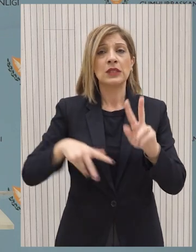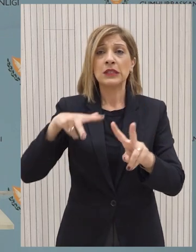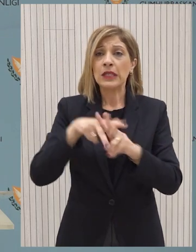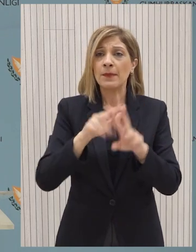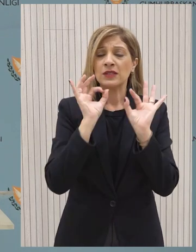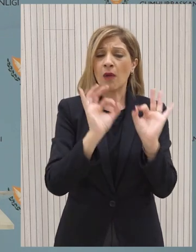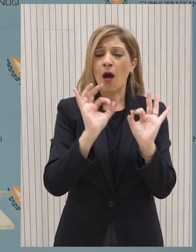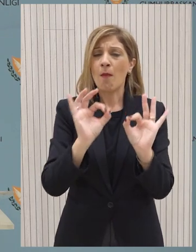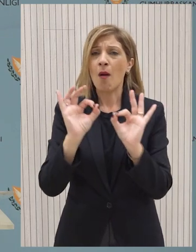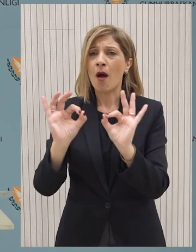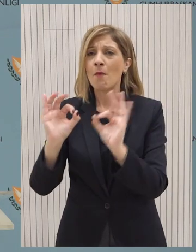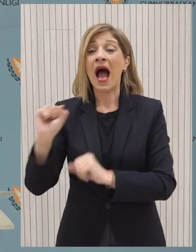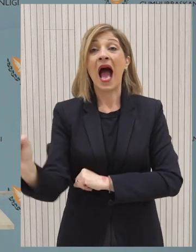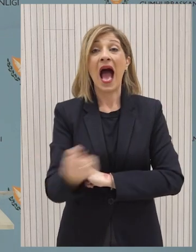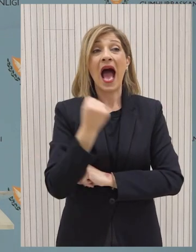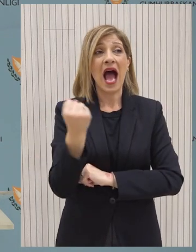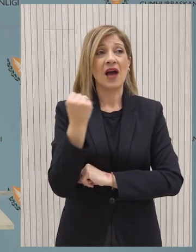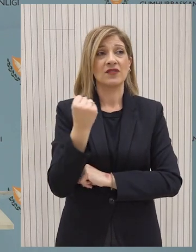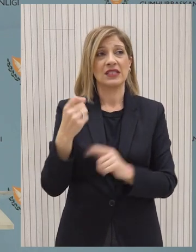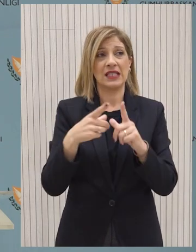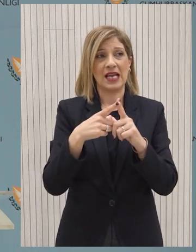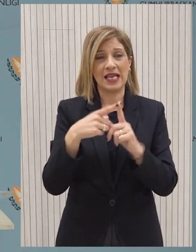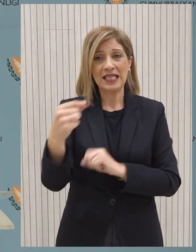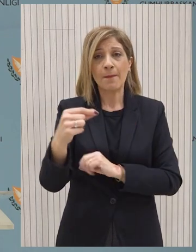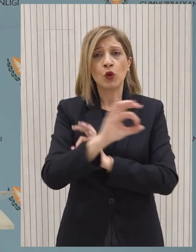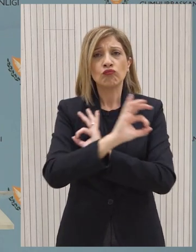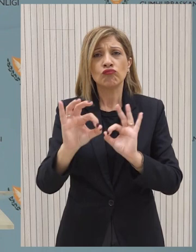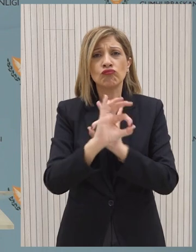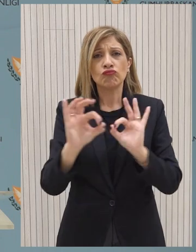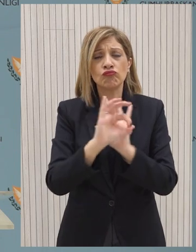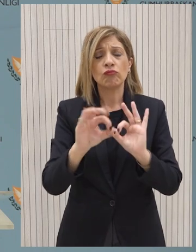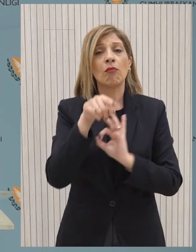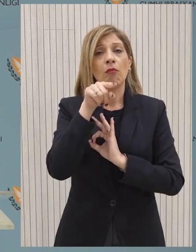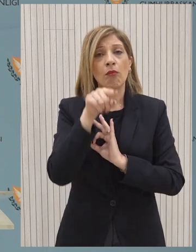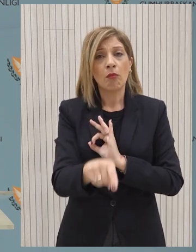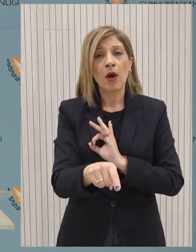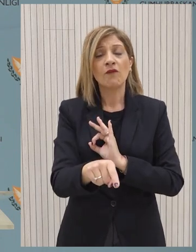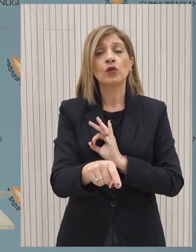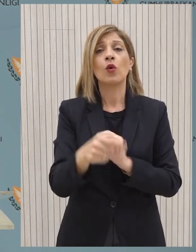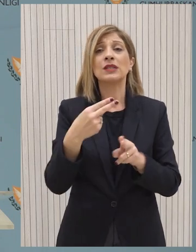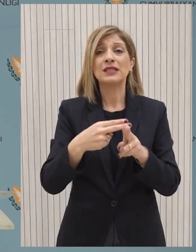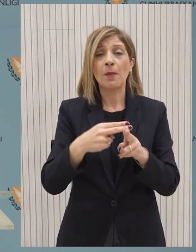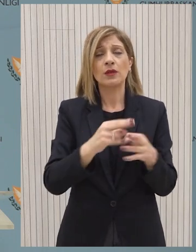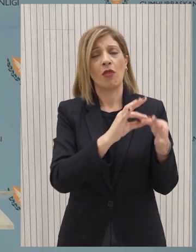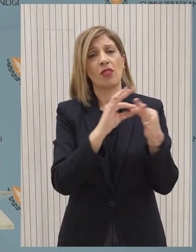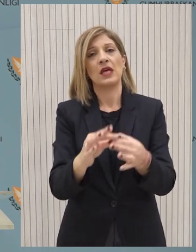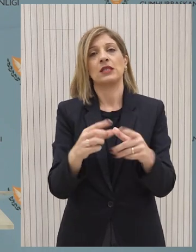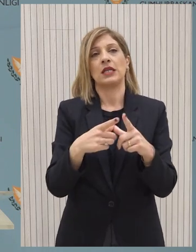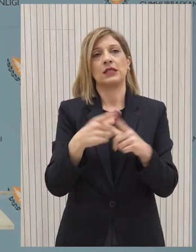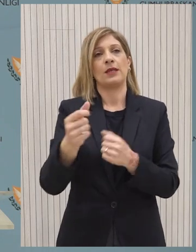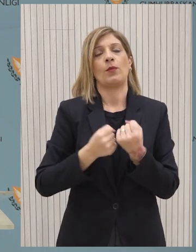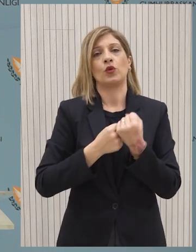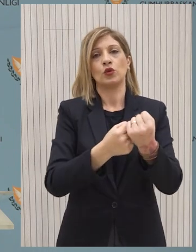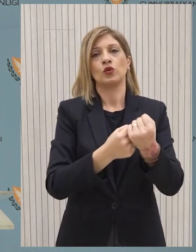ενδεχομένως με ένα από τα πιο αυστηρά πλαίσια τα οποία την περιβάλλουν και αυτή την αξιοπιστή της χώρας μας ναι θα συνεχίσουμε να την